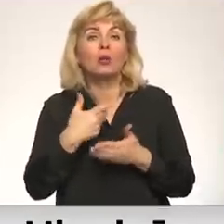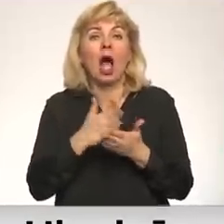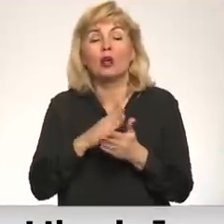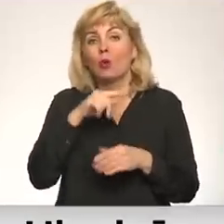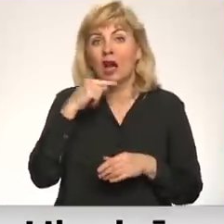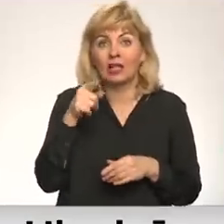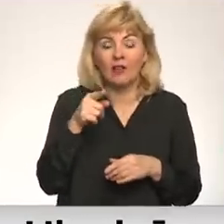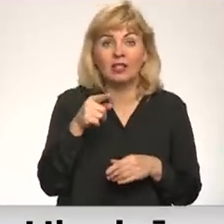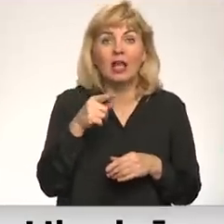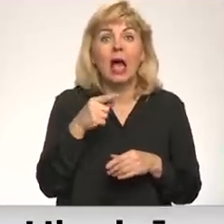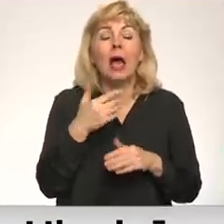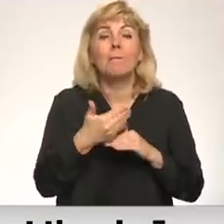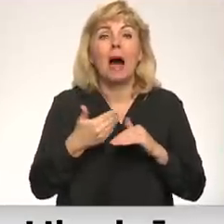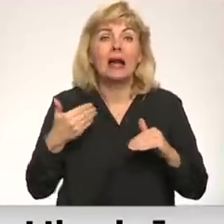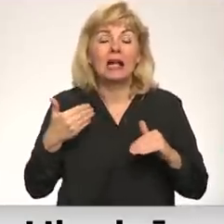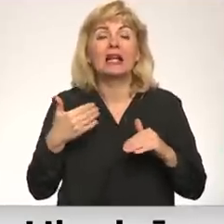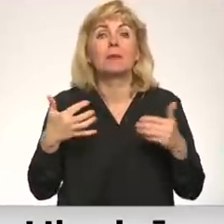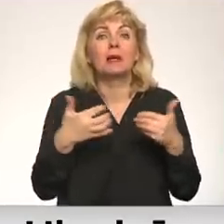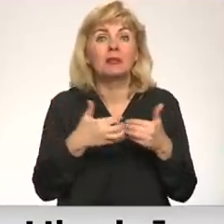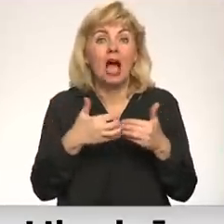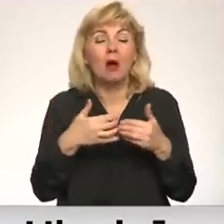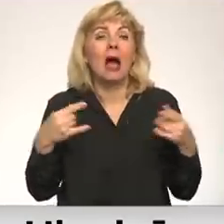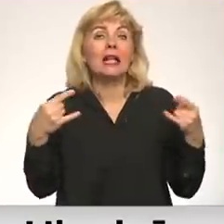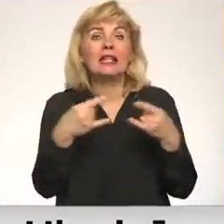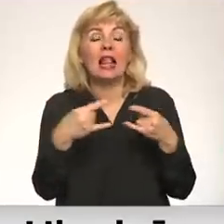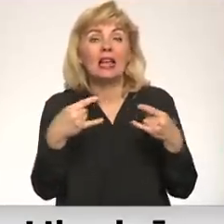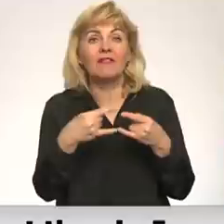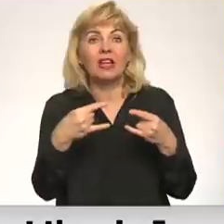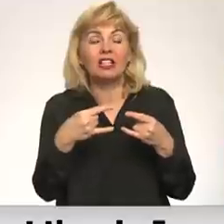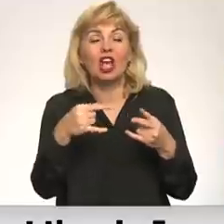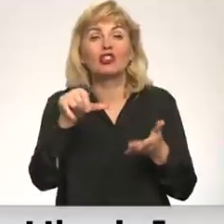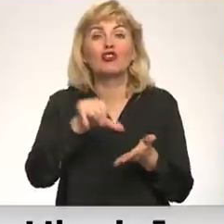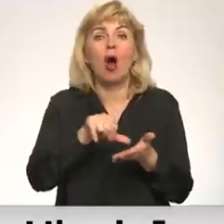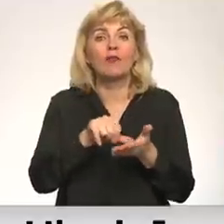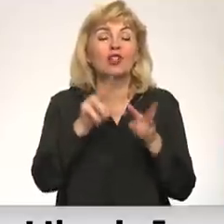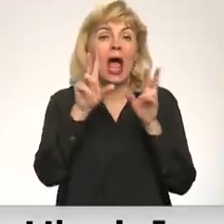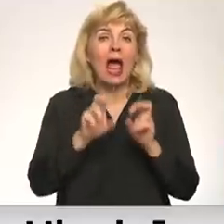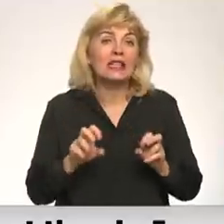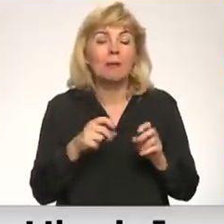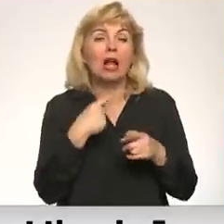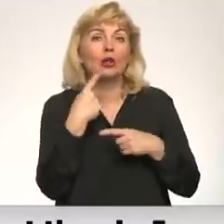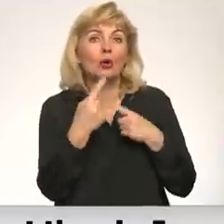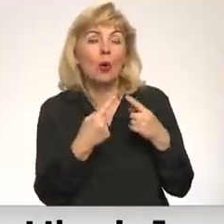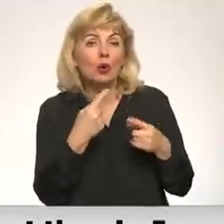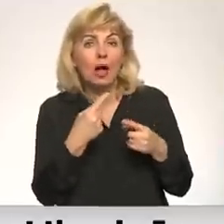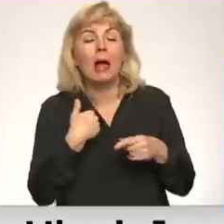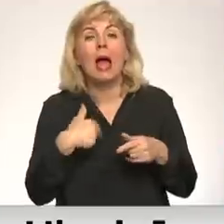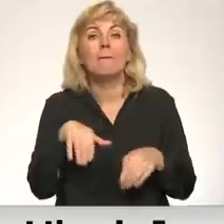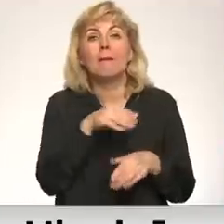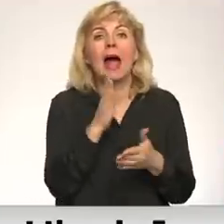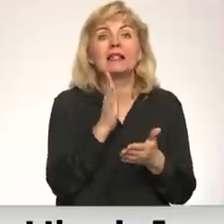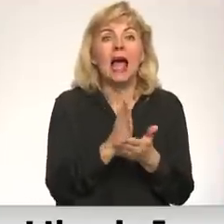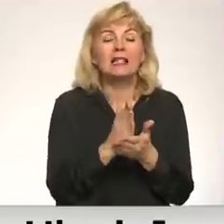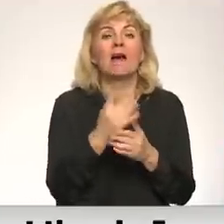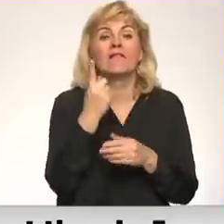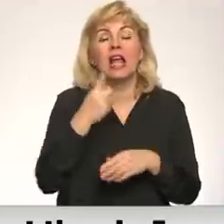nedēļas pirms kara jau Krievijas televīzijas šavos eksperti runāja par to, ka mēs esam viena